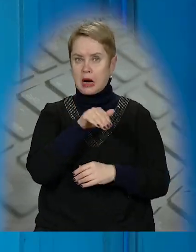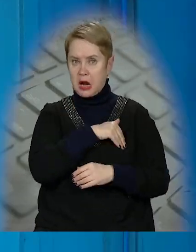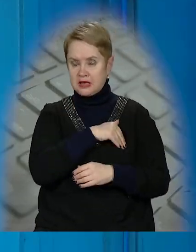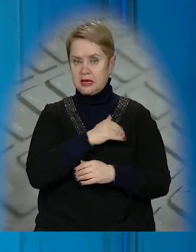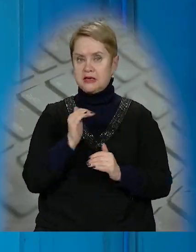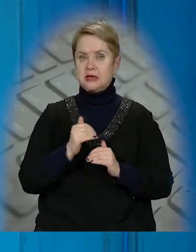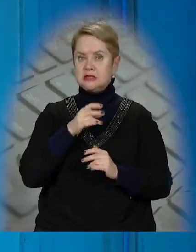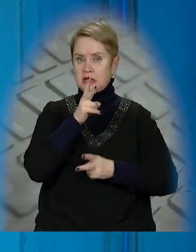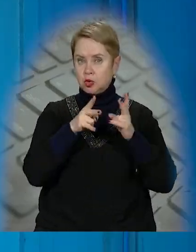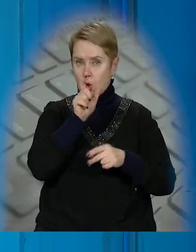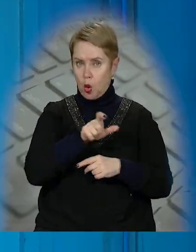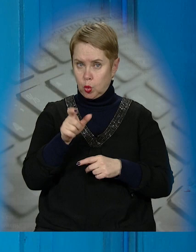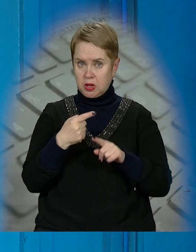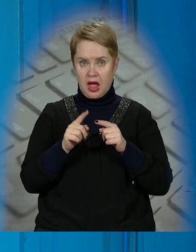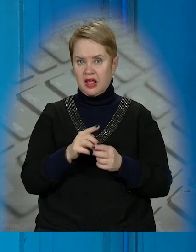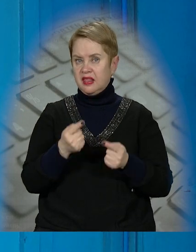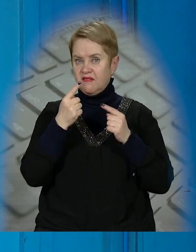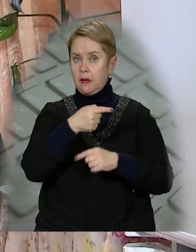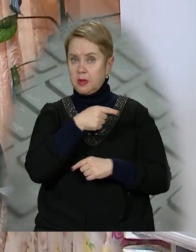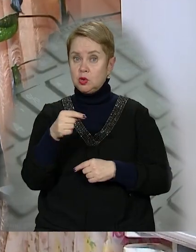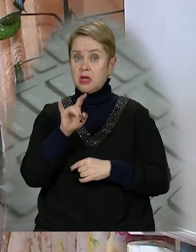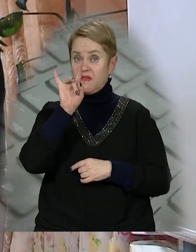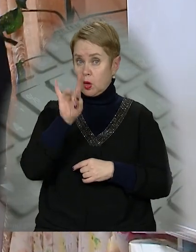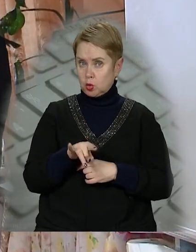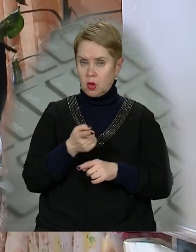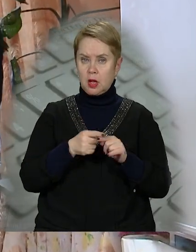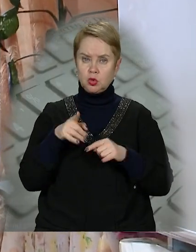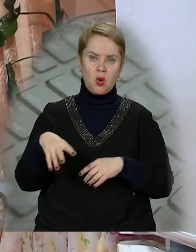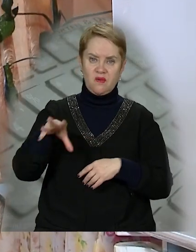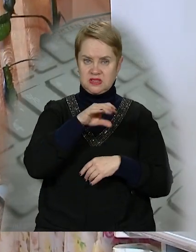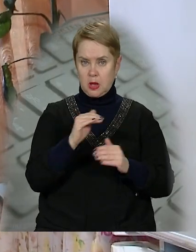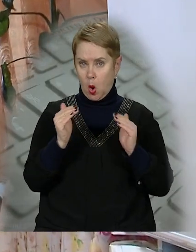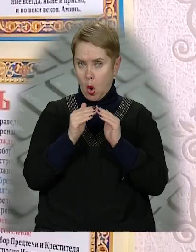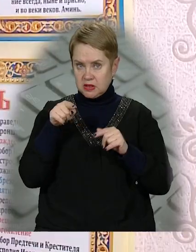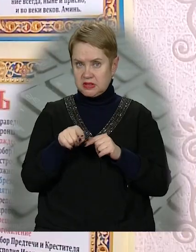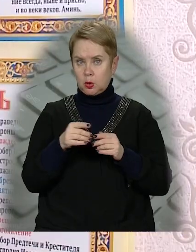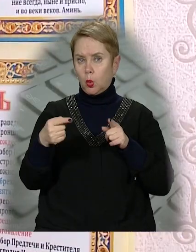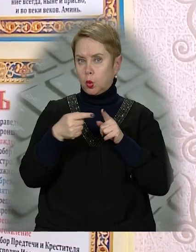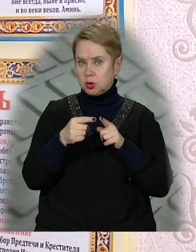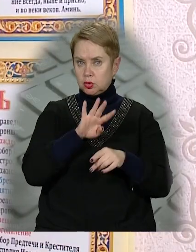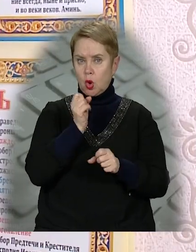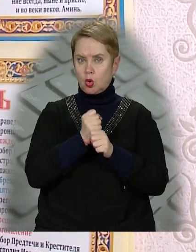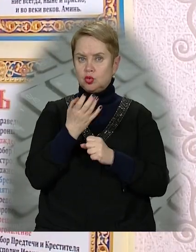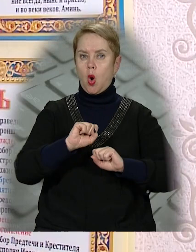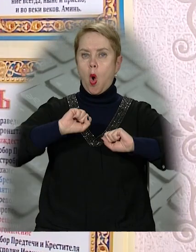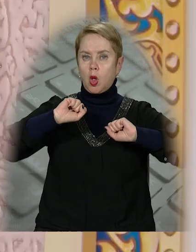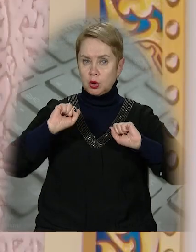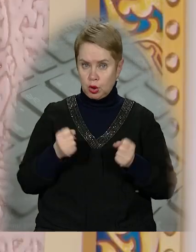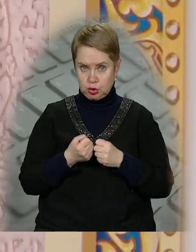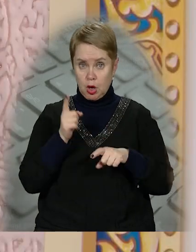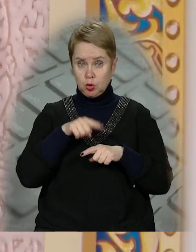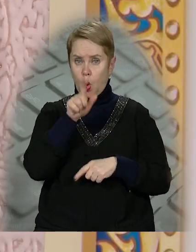градусів. Скаржаться люди. І це у невеликий мінус за вікном. До того ж, усі оселі тут кутові, що робить їх ще